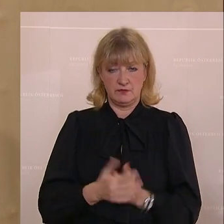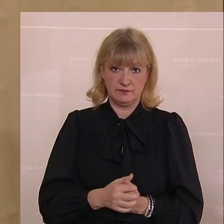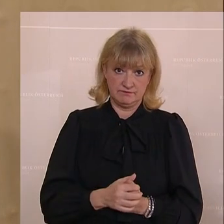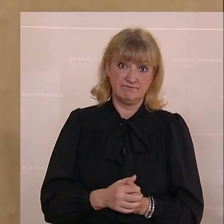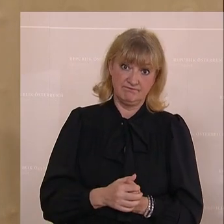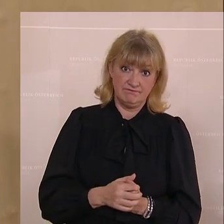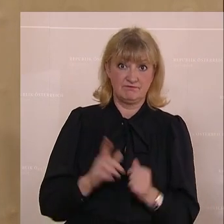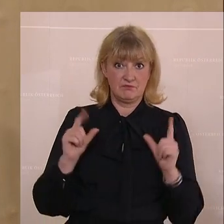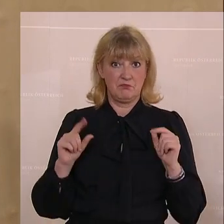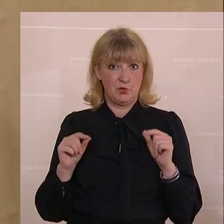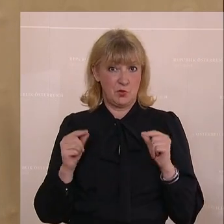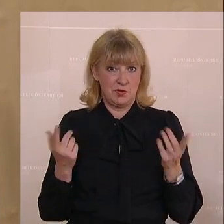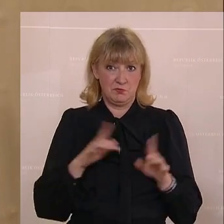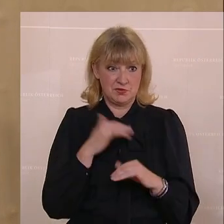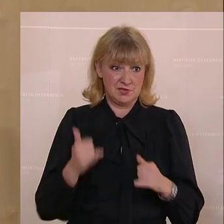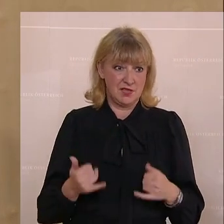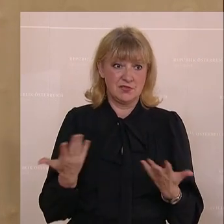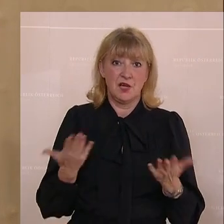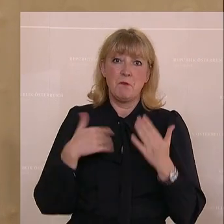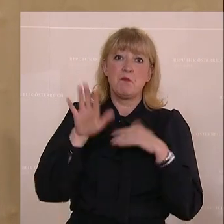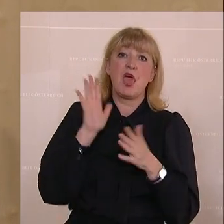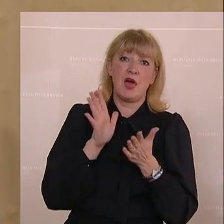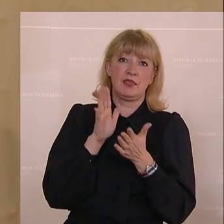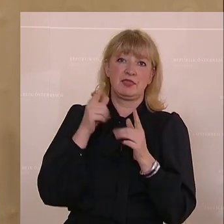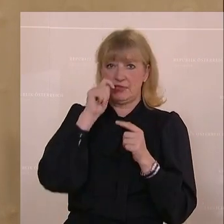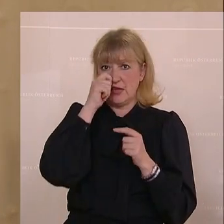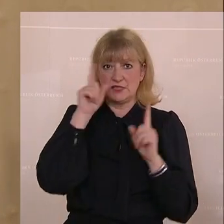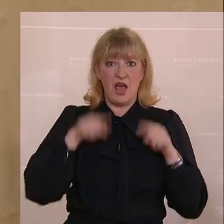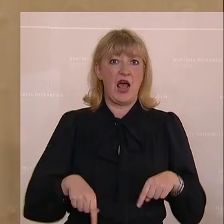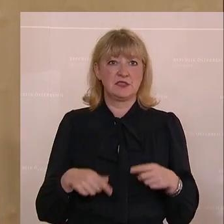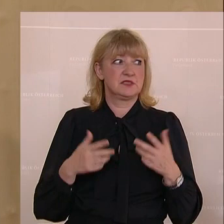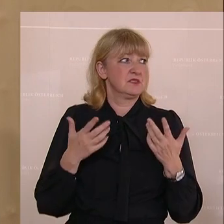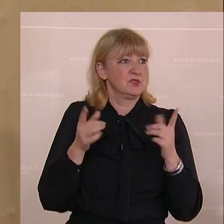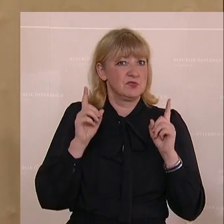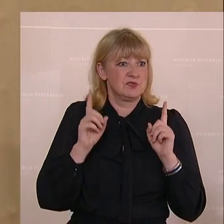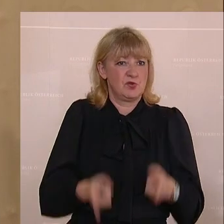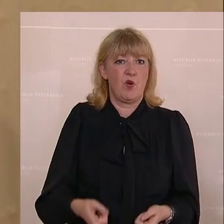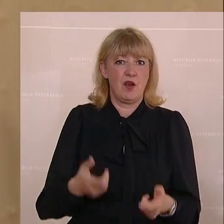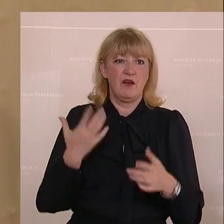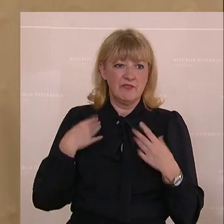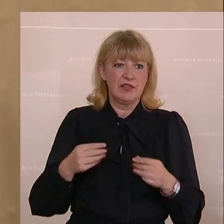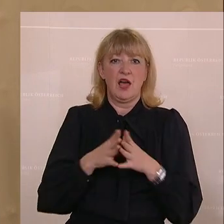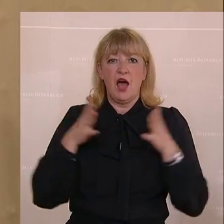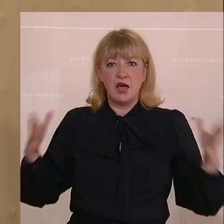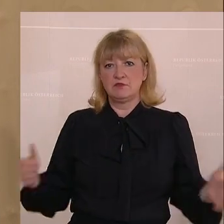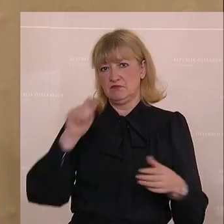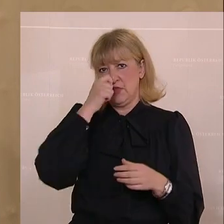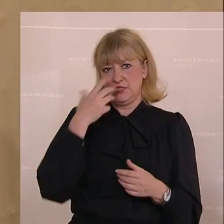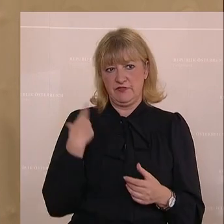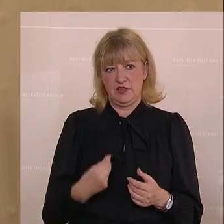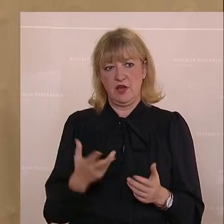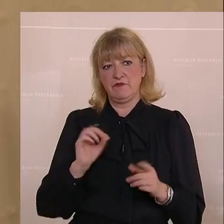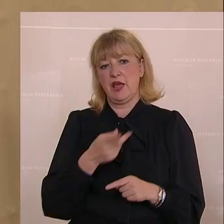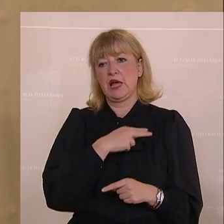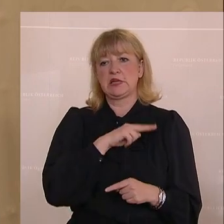Wir machen also nach wie vor weitaus mehr Tests, als sich legitimieren lassen. Und jetzt erweitern wir wieder die Testanzahl auf